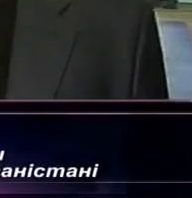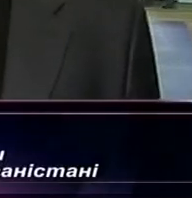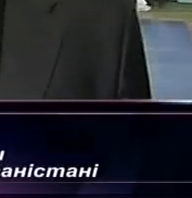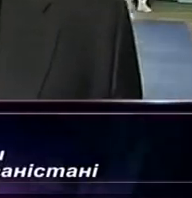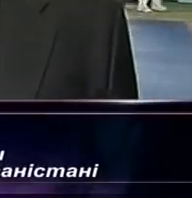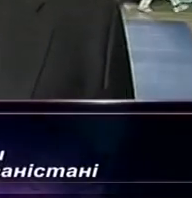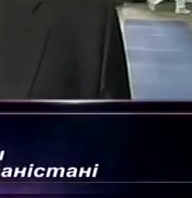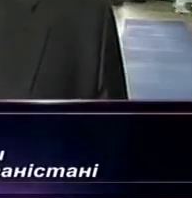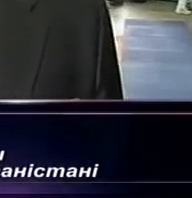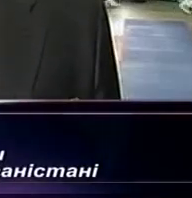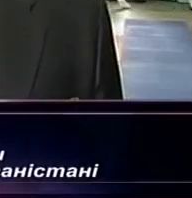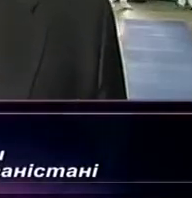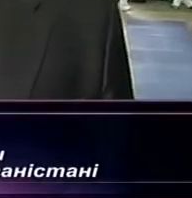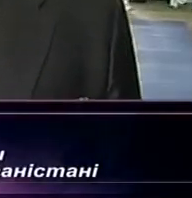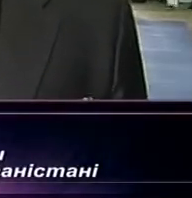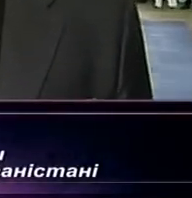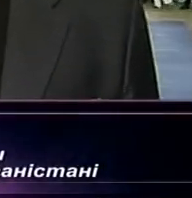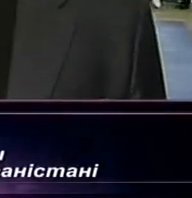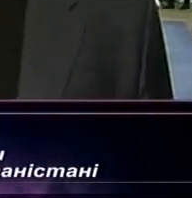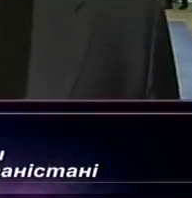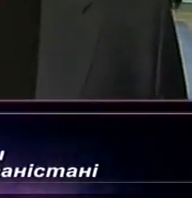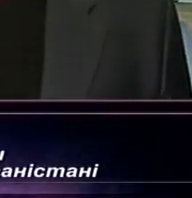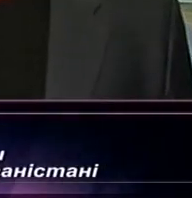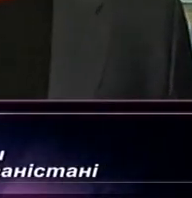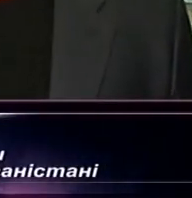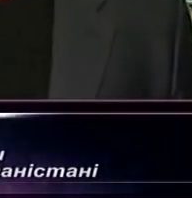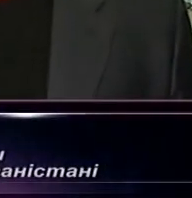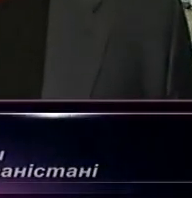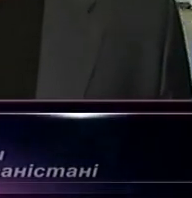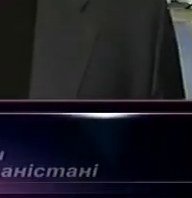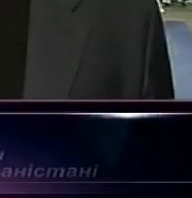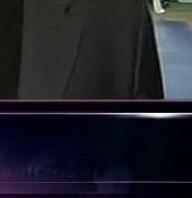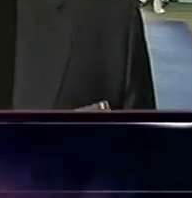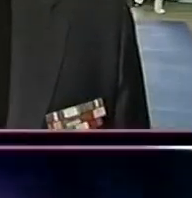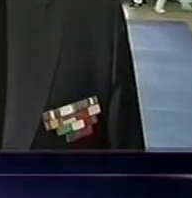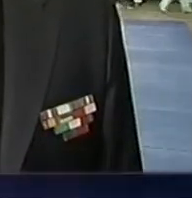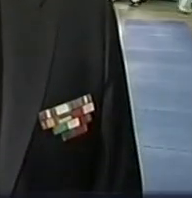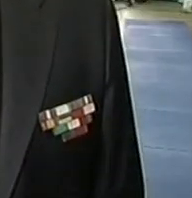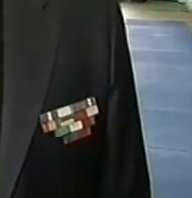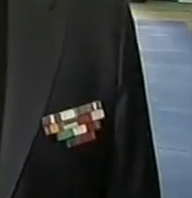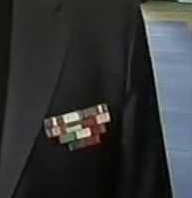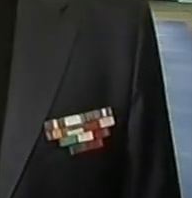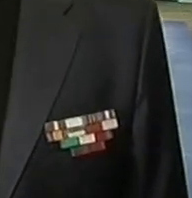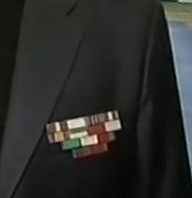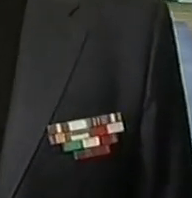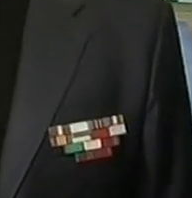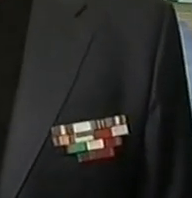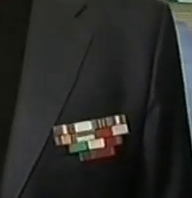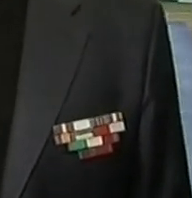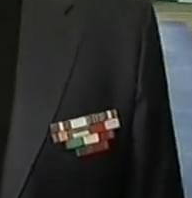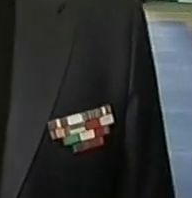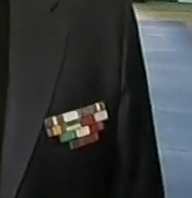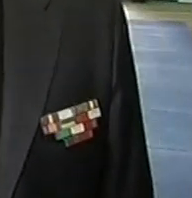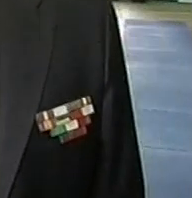Афганістана і є учредителем майбутньої України, займався і займається військово-патріотичним і